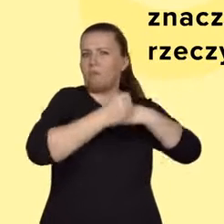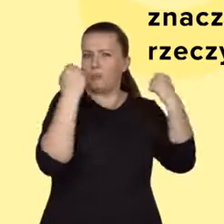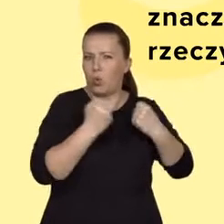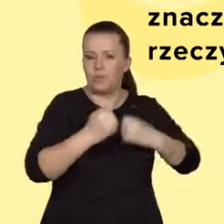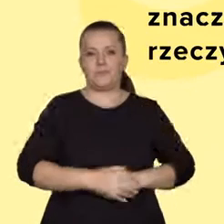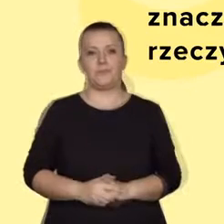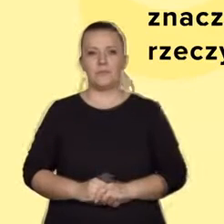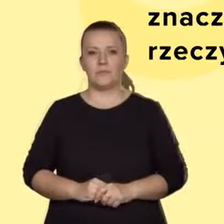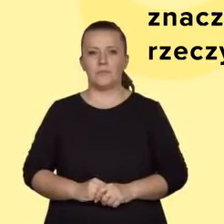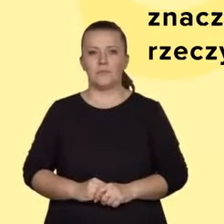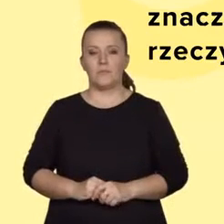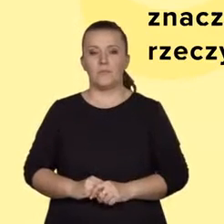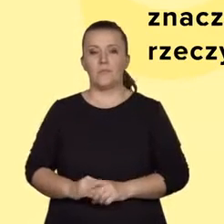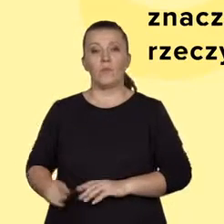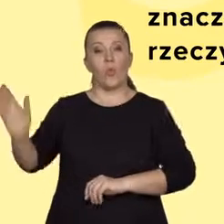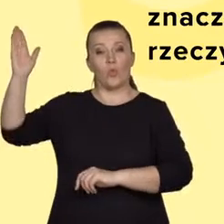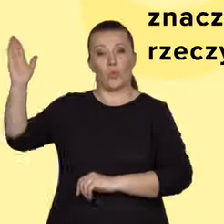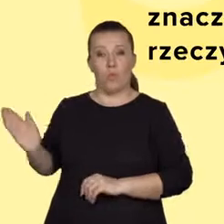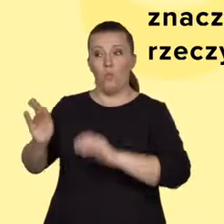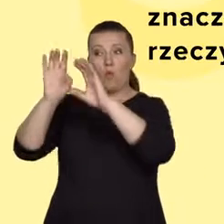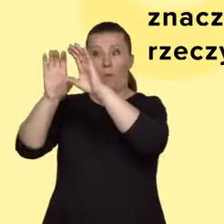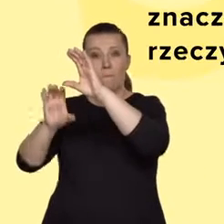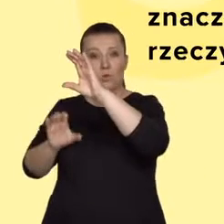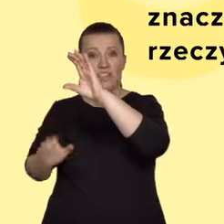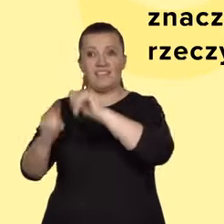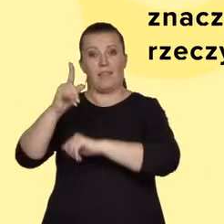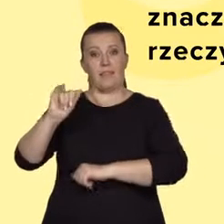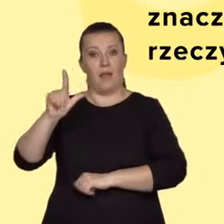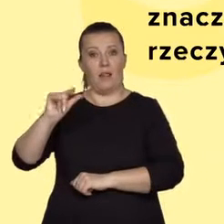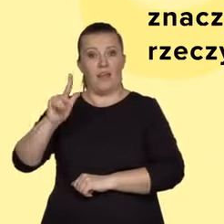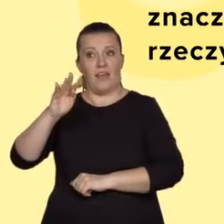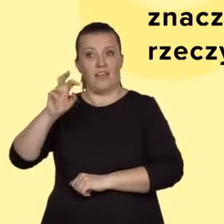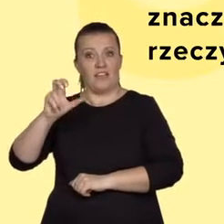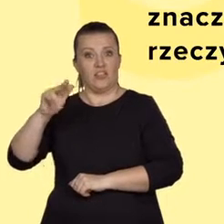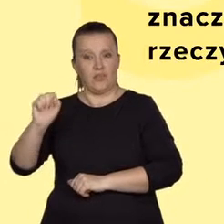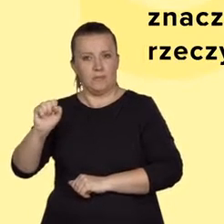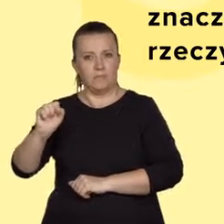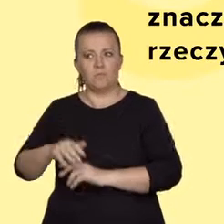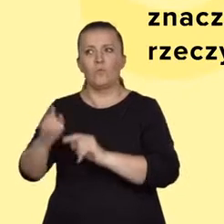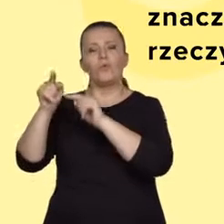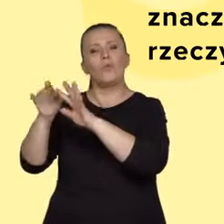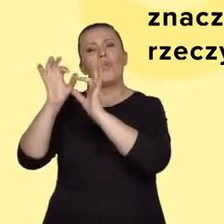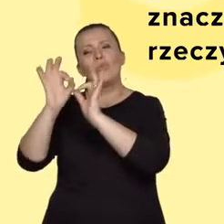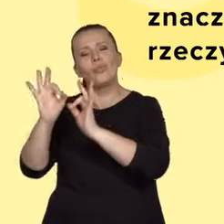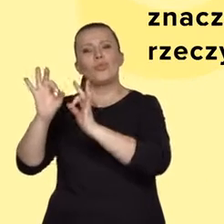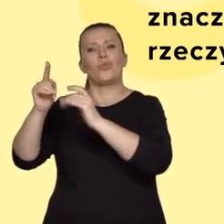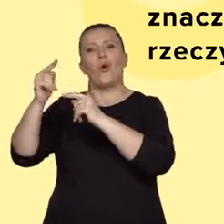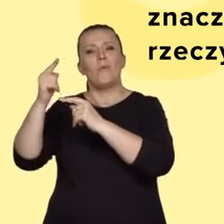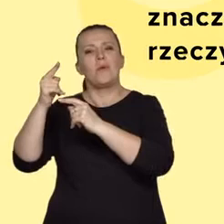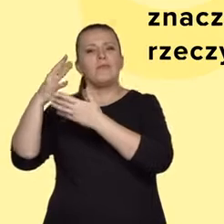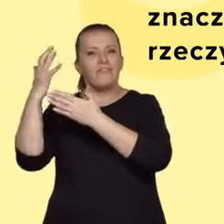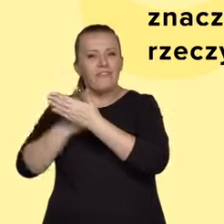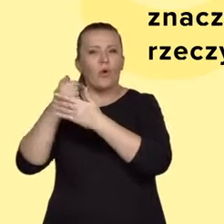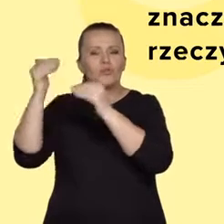Na planszy mamy przykład kompozycji dialektycznej. Dobrze sprawdza się ona w wypadku rozważa niekoniecznie zmierzający do